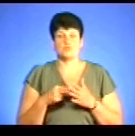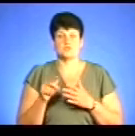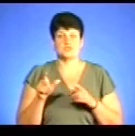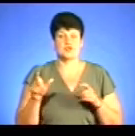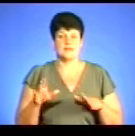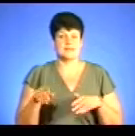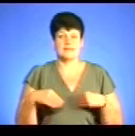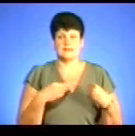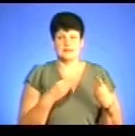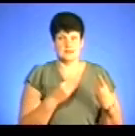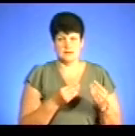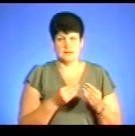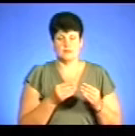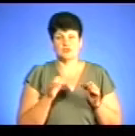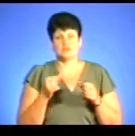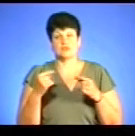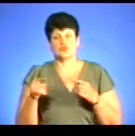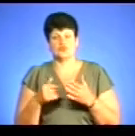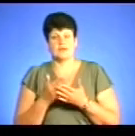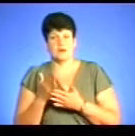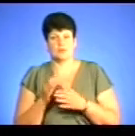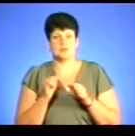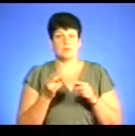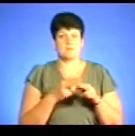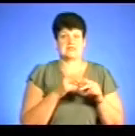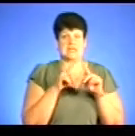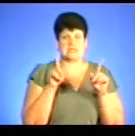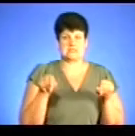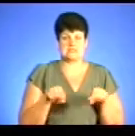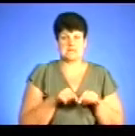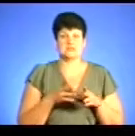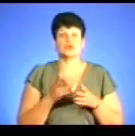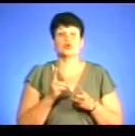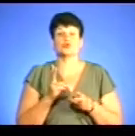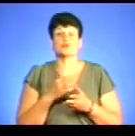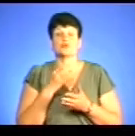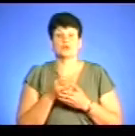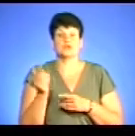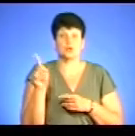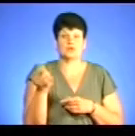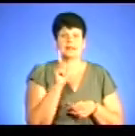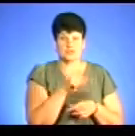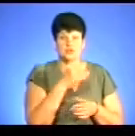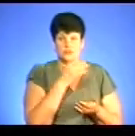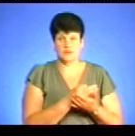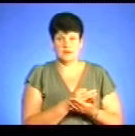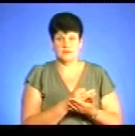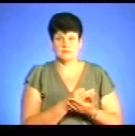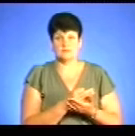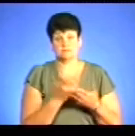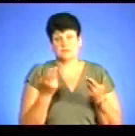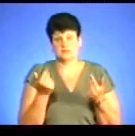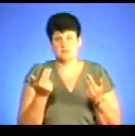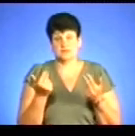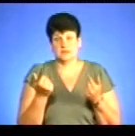цю продукцію, можливо, не тої якості, можливо, без ліцензії, щось не перевірив продавець, то несе відповідальність і один, і інший? Ну, так,